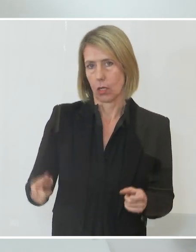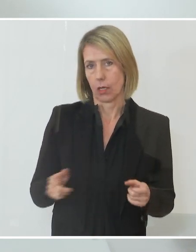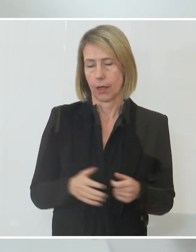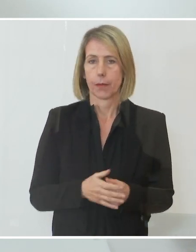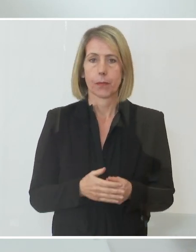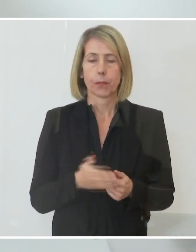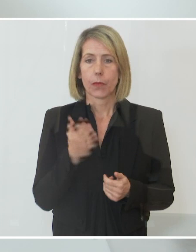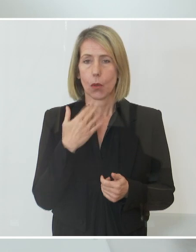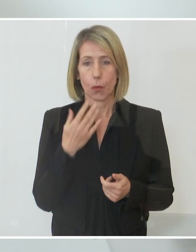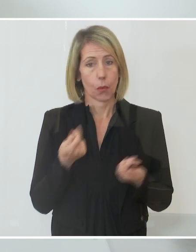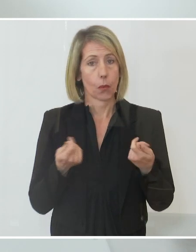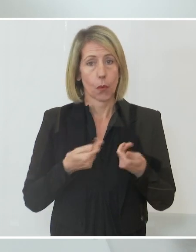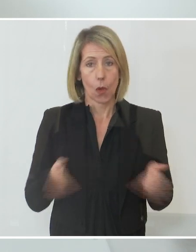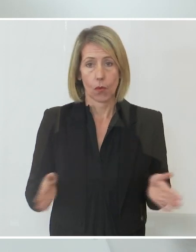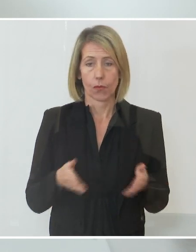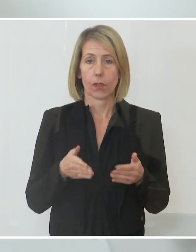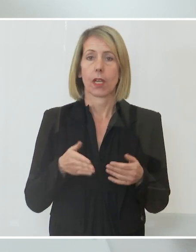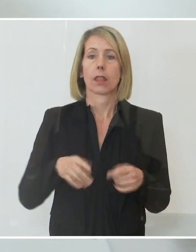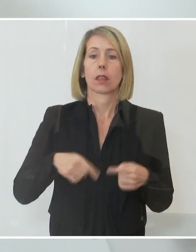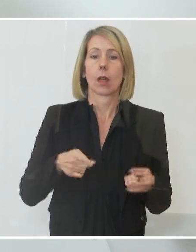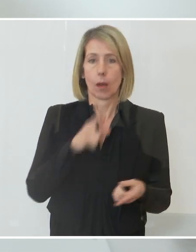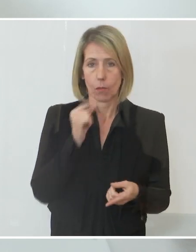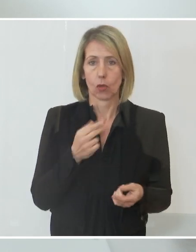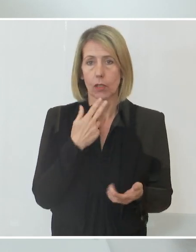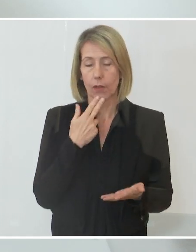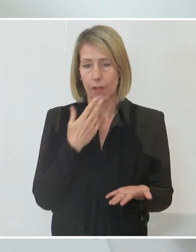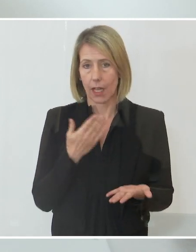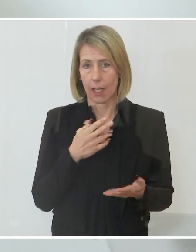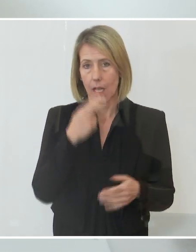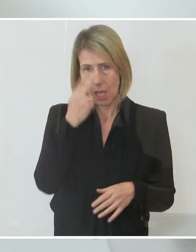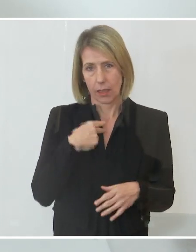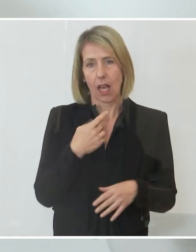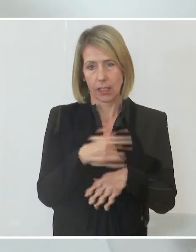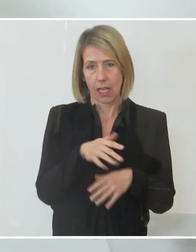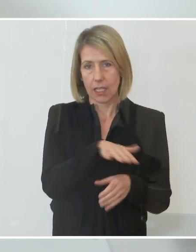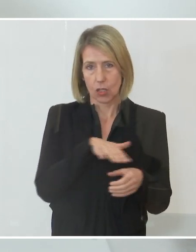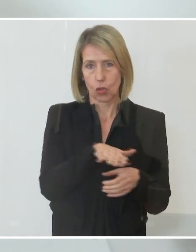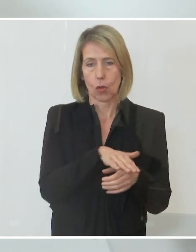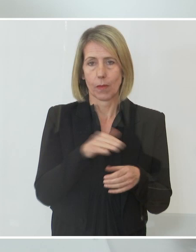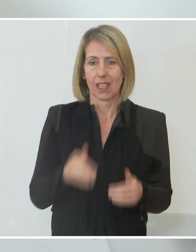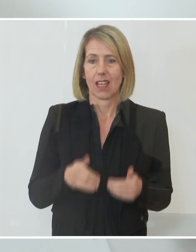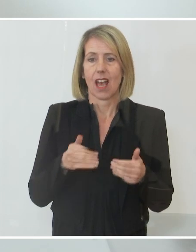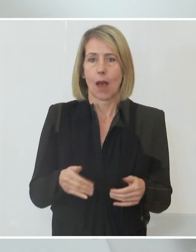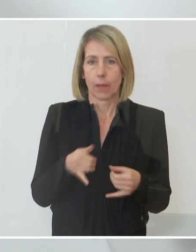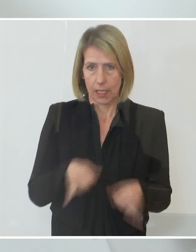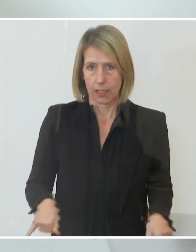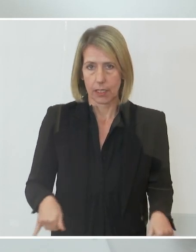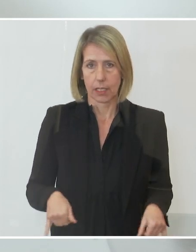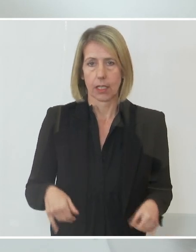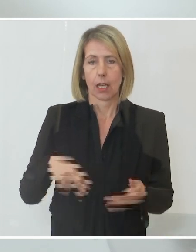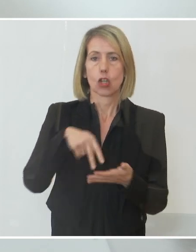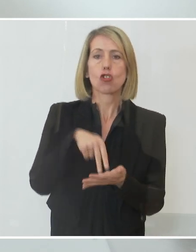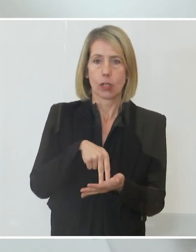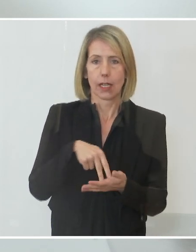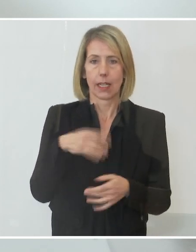Nicht öffnen werden mit Montag vorerst die Nachtgastronomie, Après-Ski, Stehgastronomie und Bar